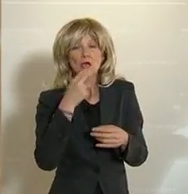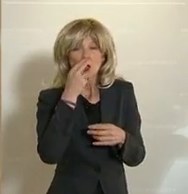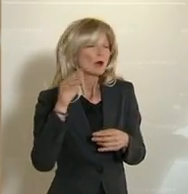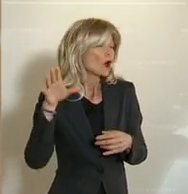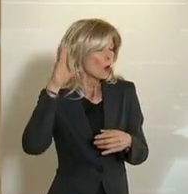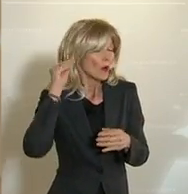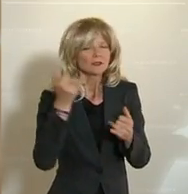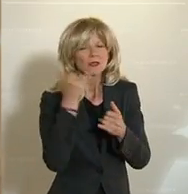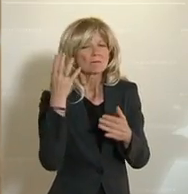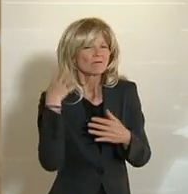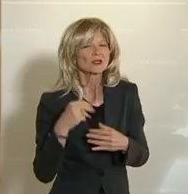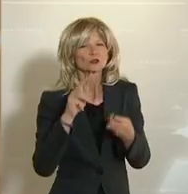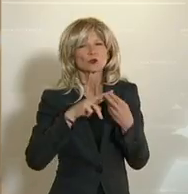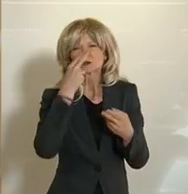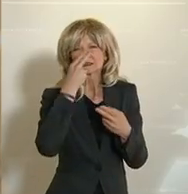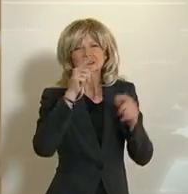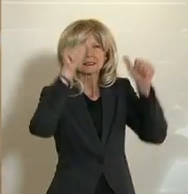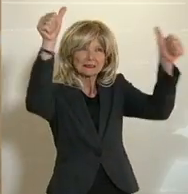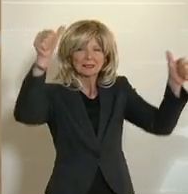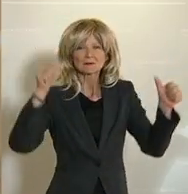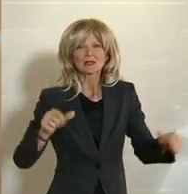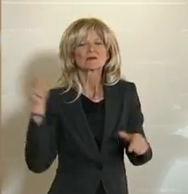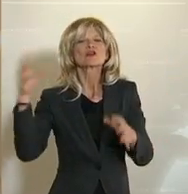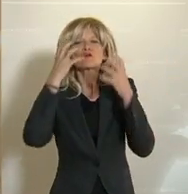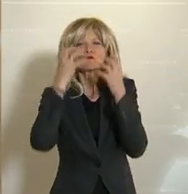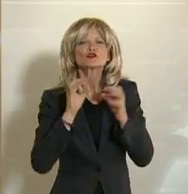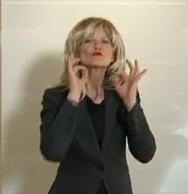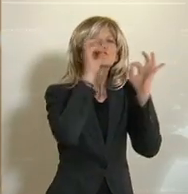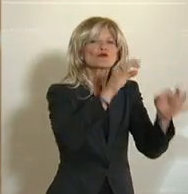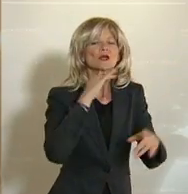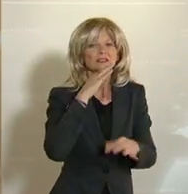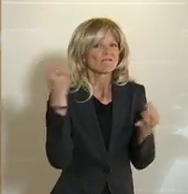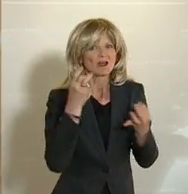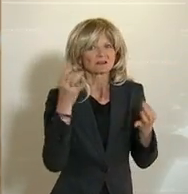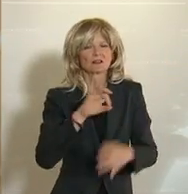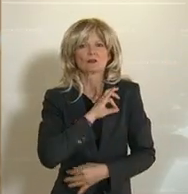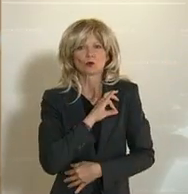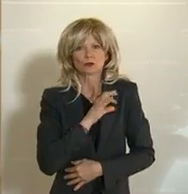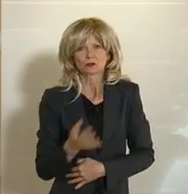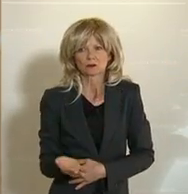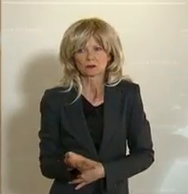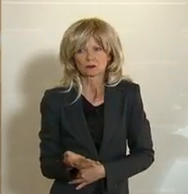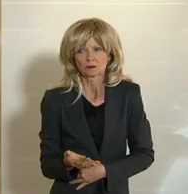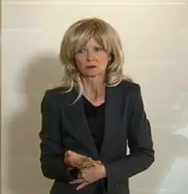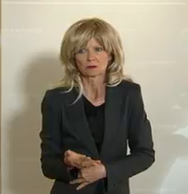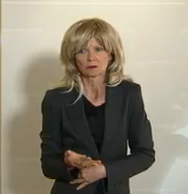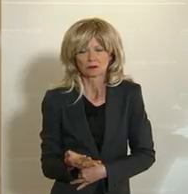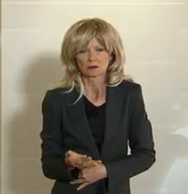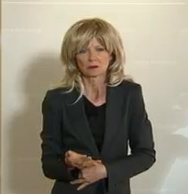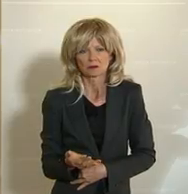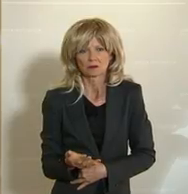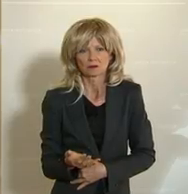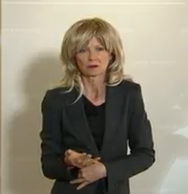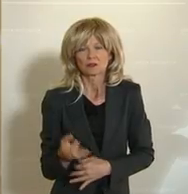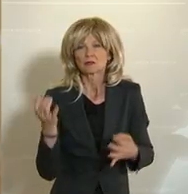Transparenten, dass man Israel den Tod wünscht. Das hat jetzt dazu geführt, dass weltweit